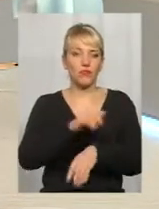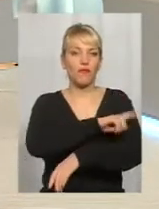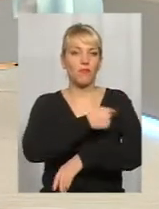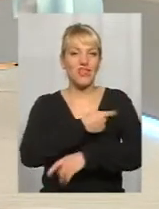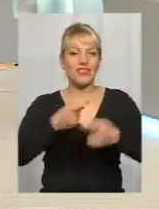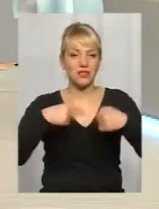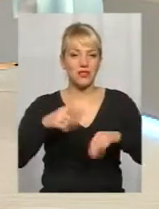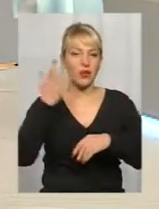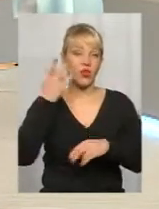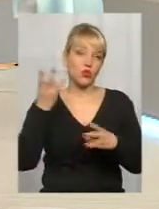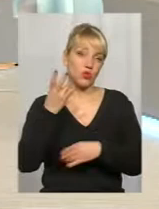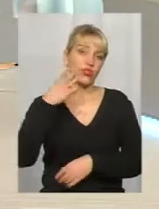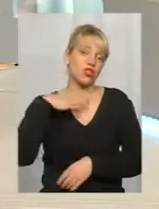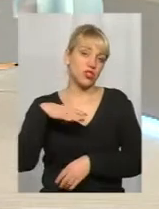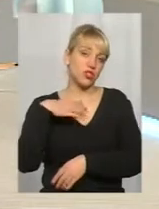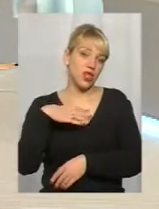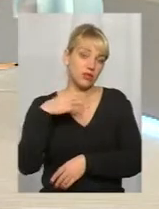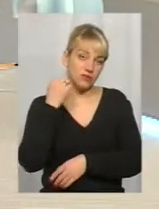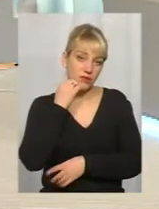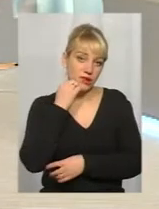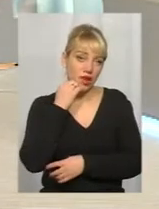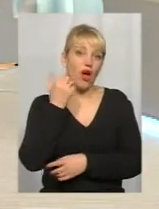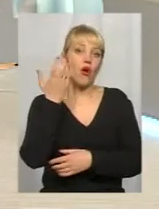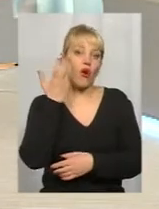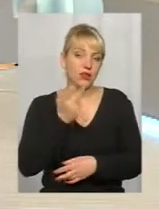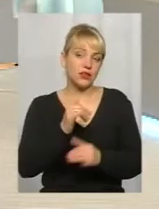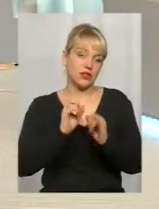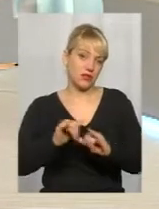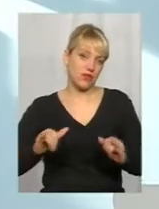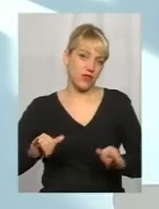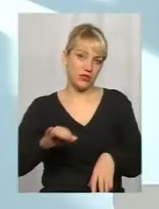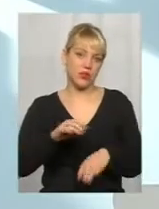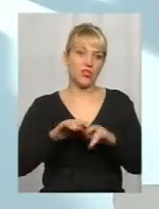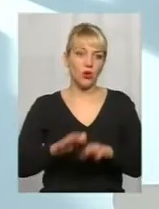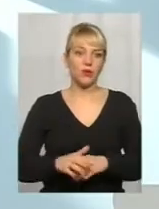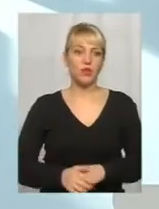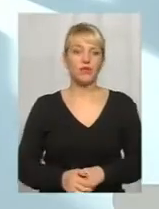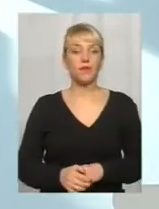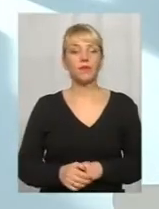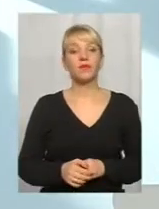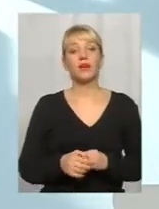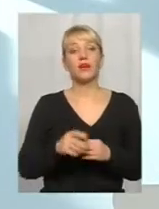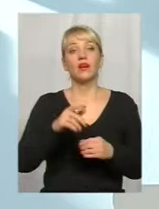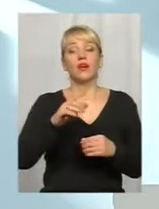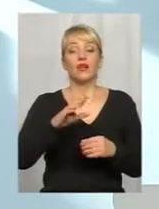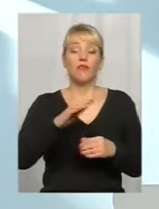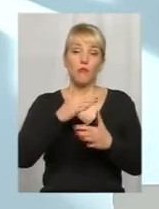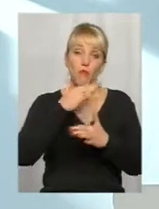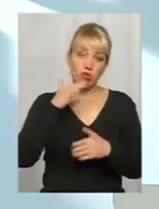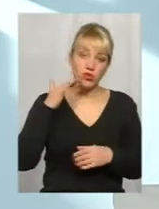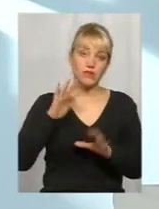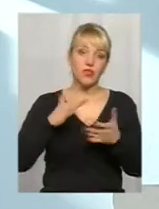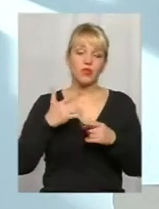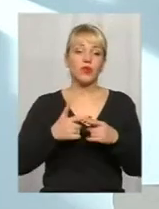нам надо просто ждать, как развиваются события. В подавляющем большинстве случаев они развиваются благоприятно. В